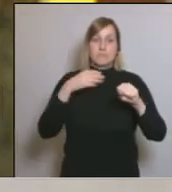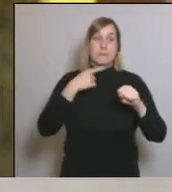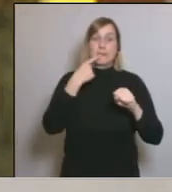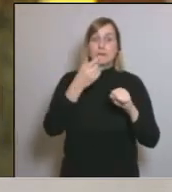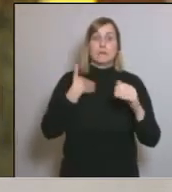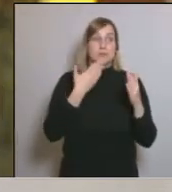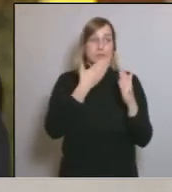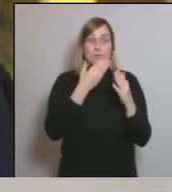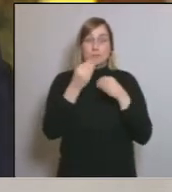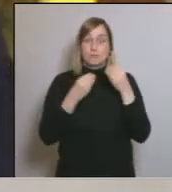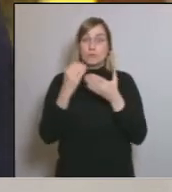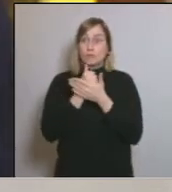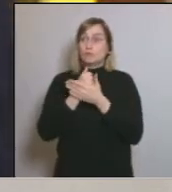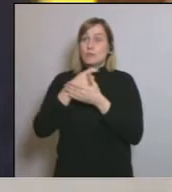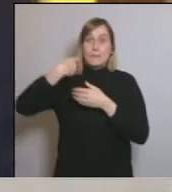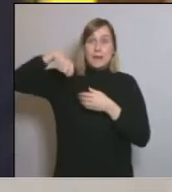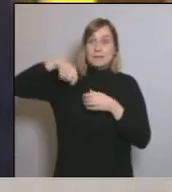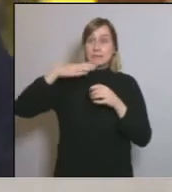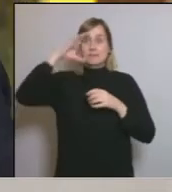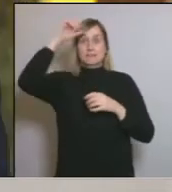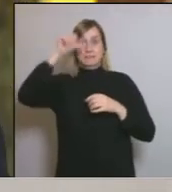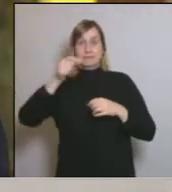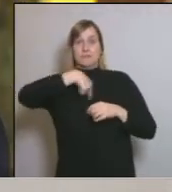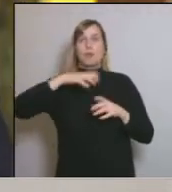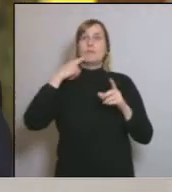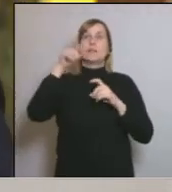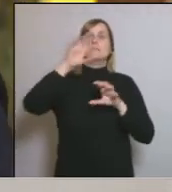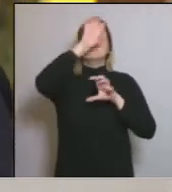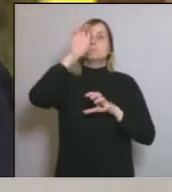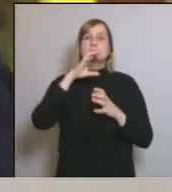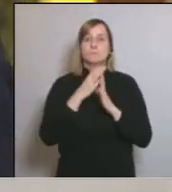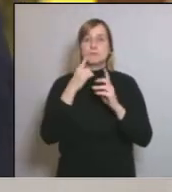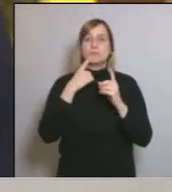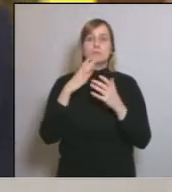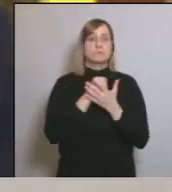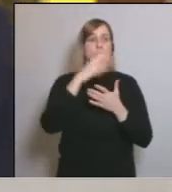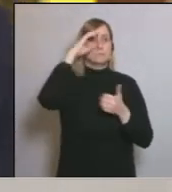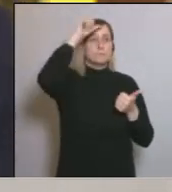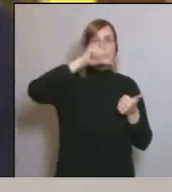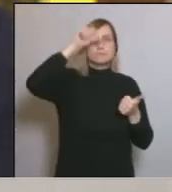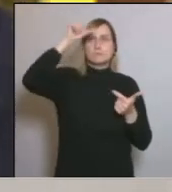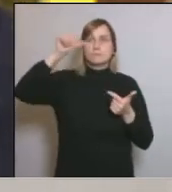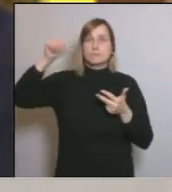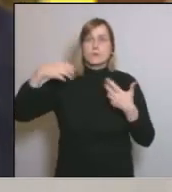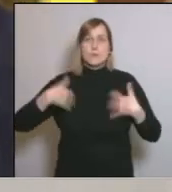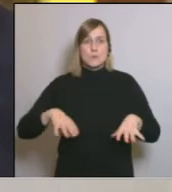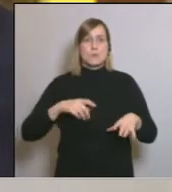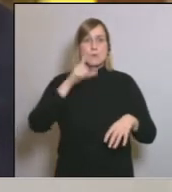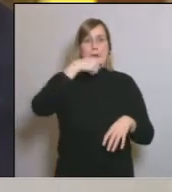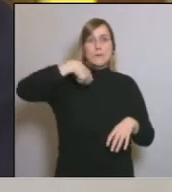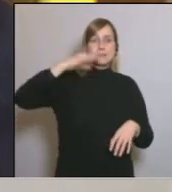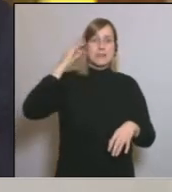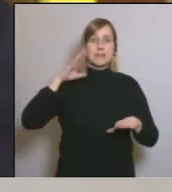pregunta a tots els presidents que m'escoltaven després també d'escoltar el panorama desolador que la presidenta de la Comunitat de Madrid ens ha